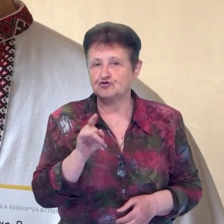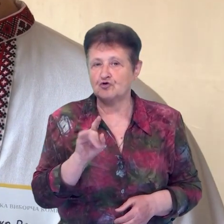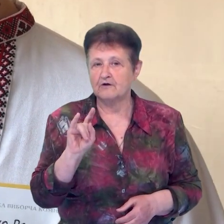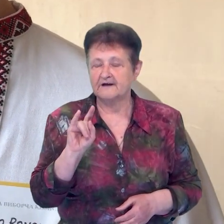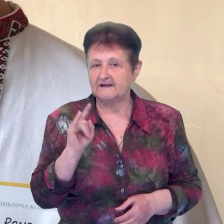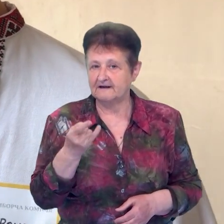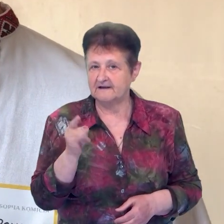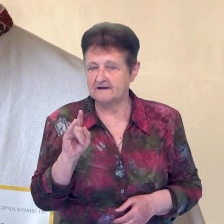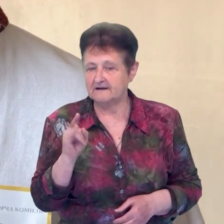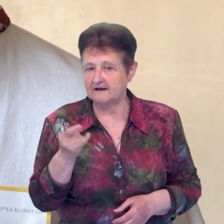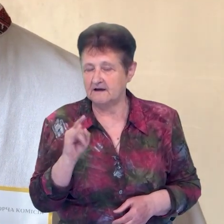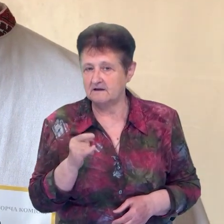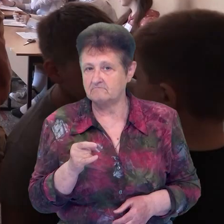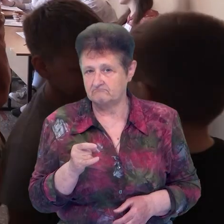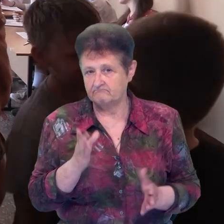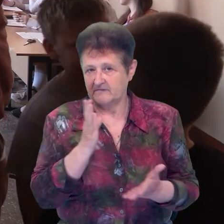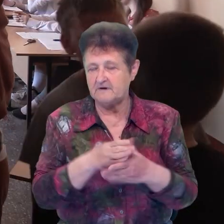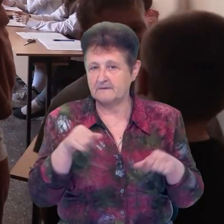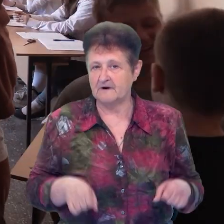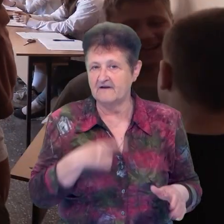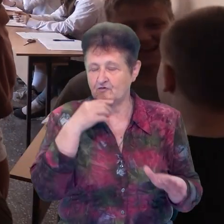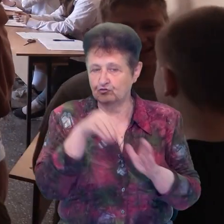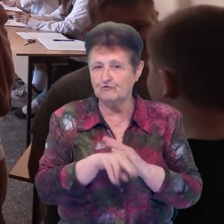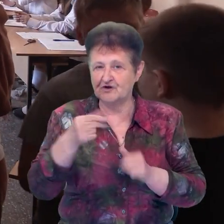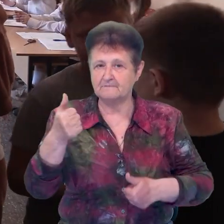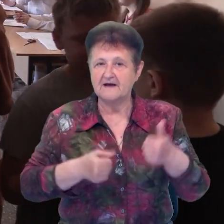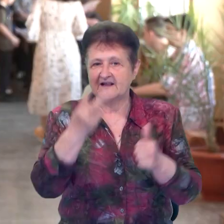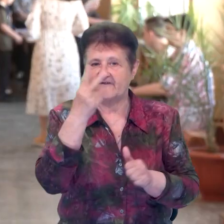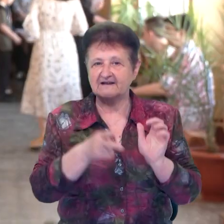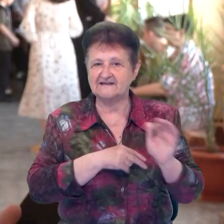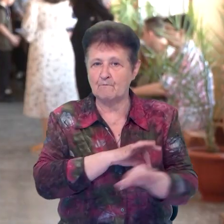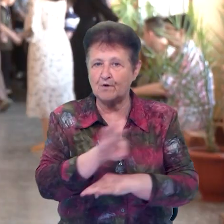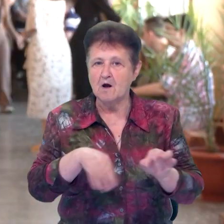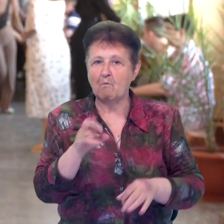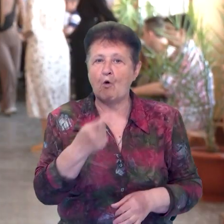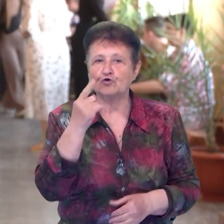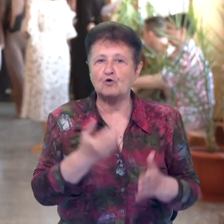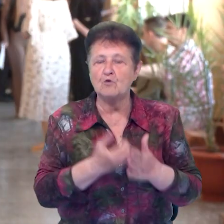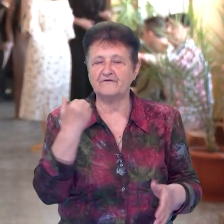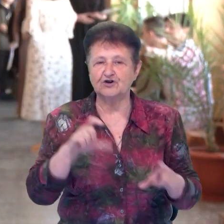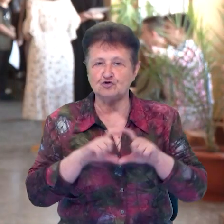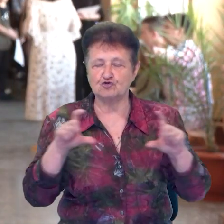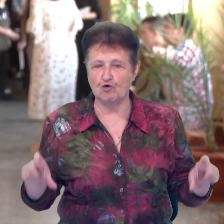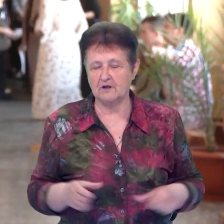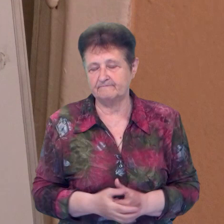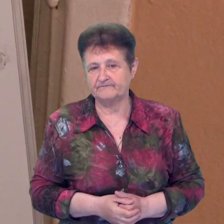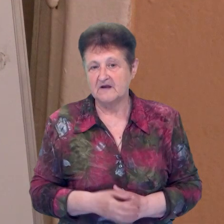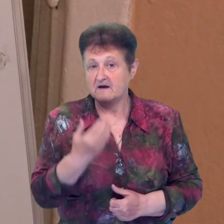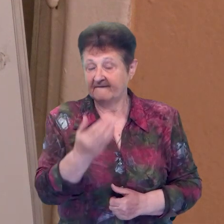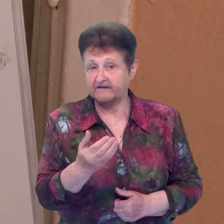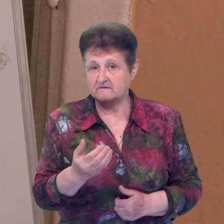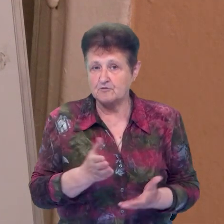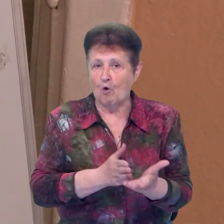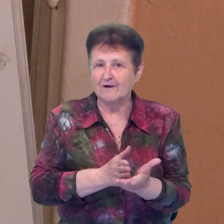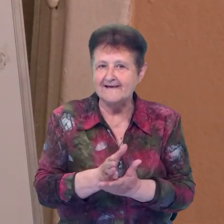має право, як би голосу. У Чернігові змагається 27 проєктів. По одному від школи, говорить Сергій Омелічкін. Він